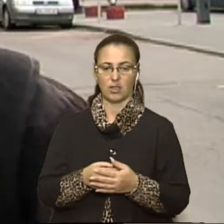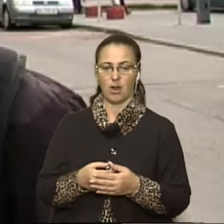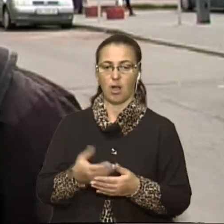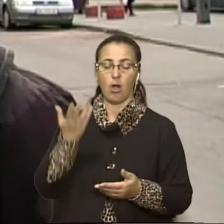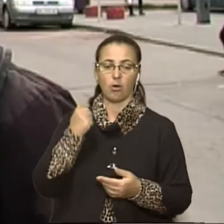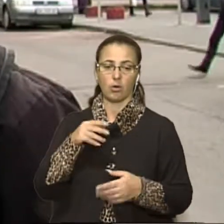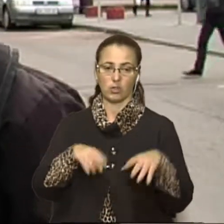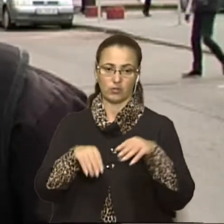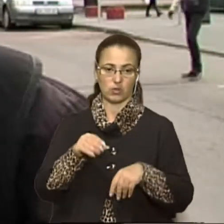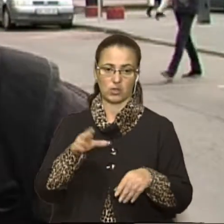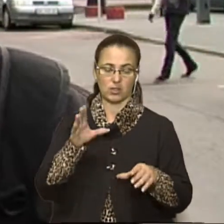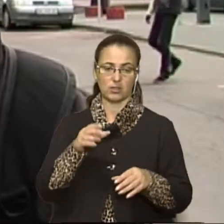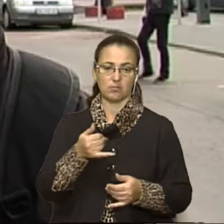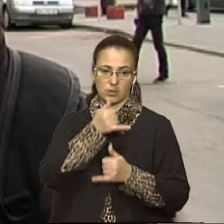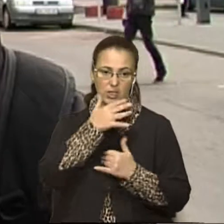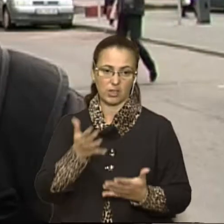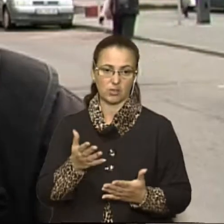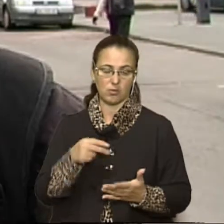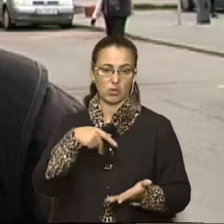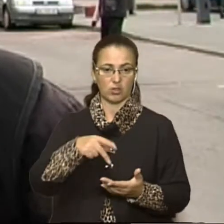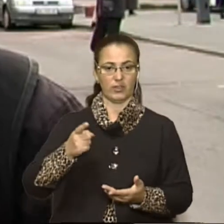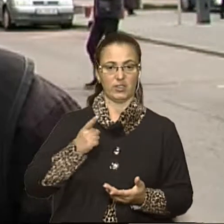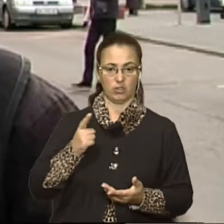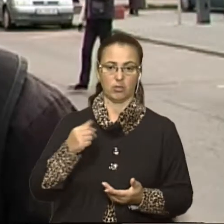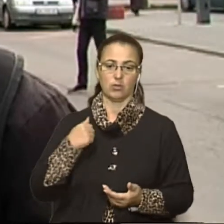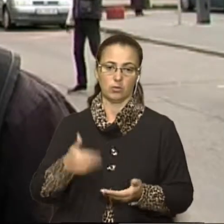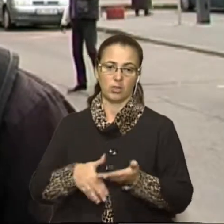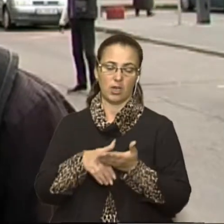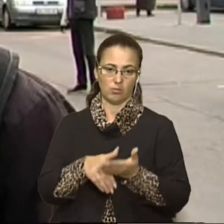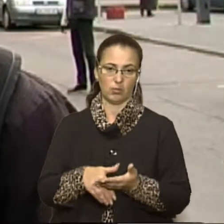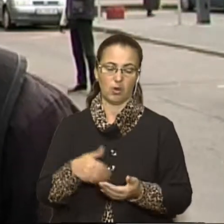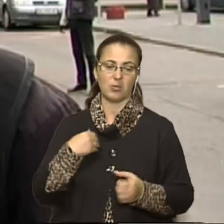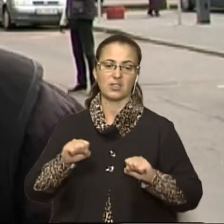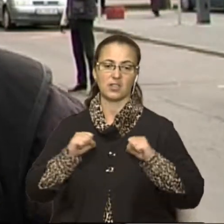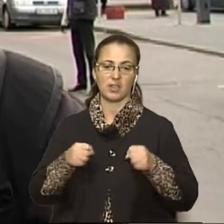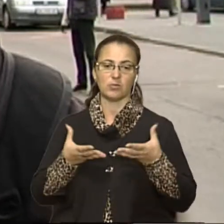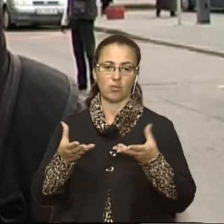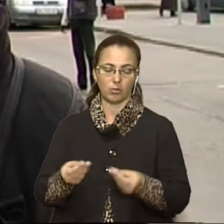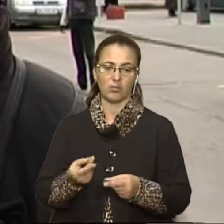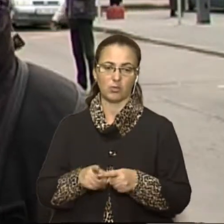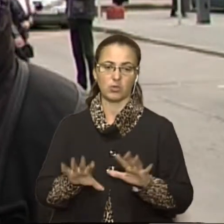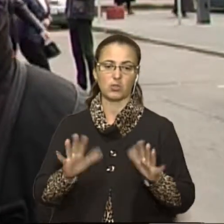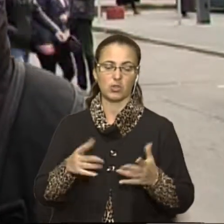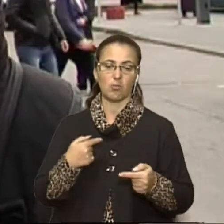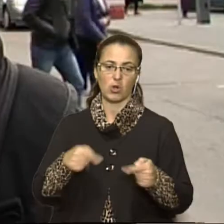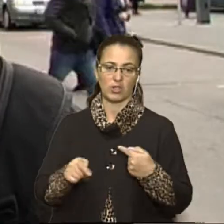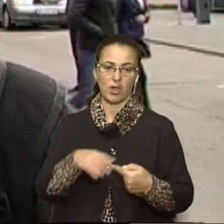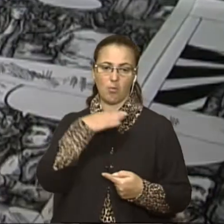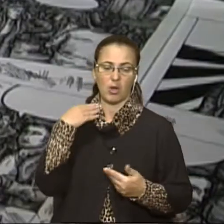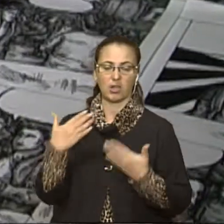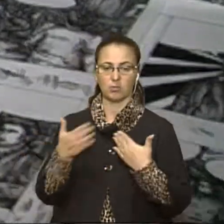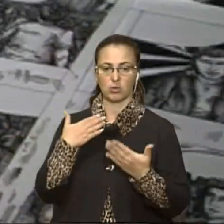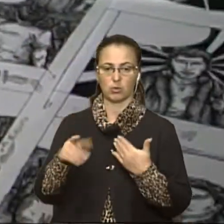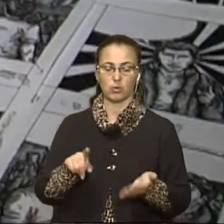м'як не виходить, тоді приходжу я. Ми стараємося, є сторона ініціативна група, впливати на ситуацію якось пайнакшево, багато спілкуємося з війською міською